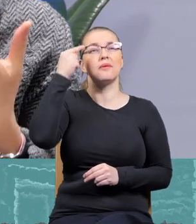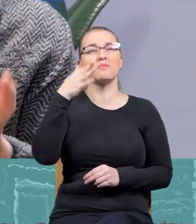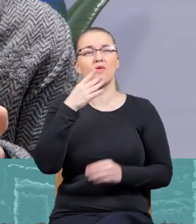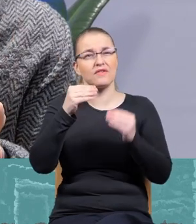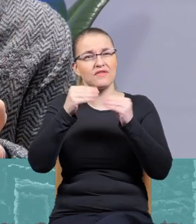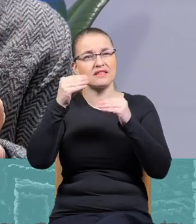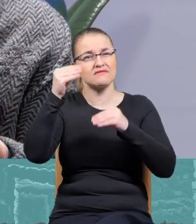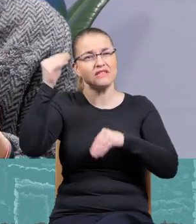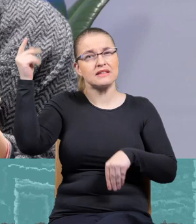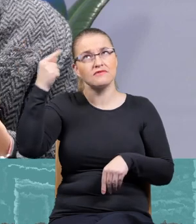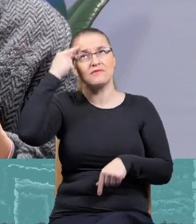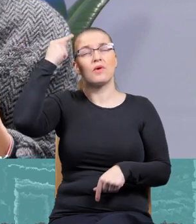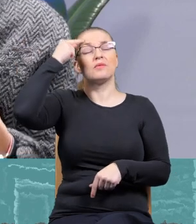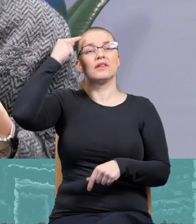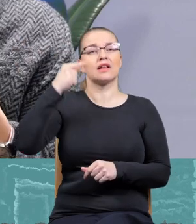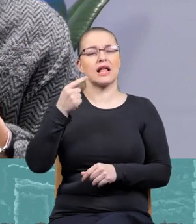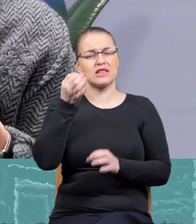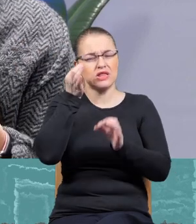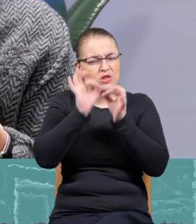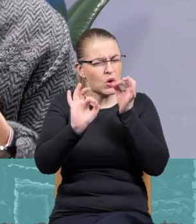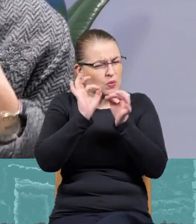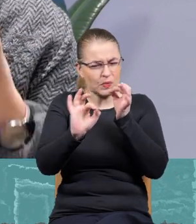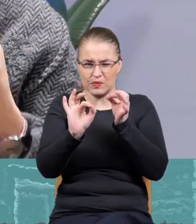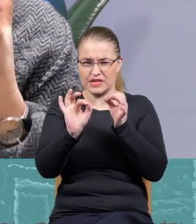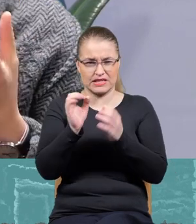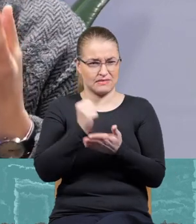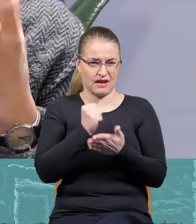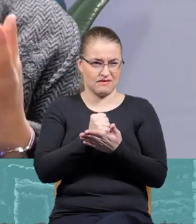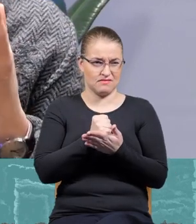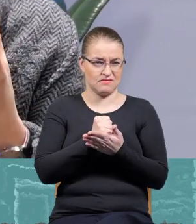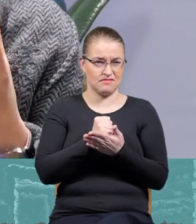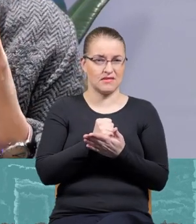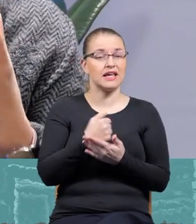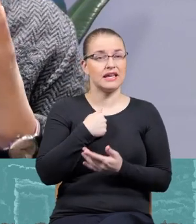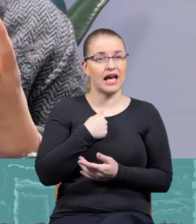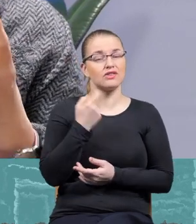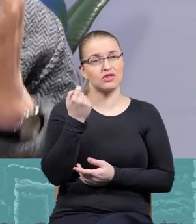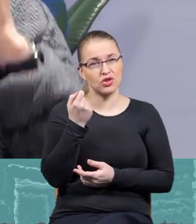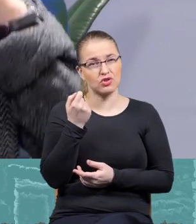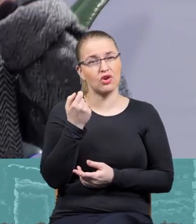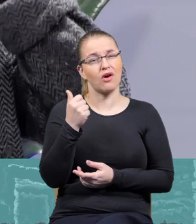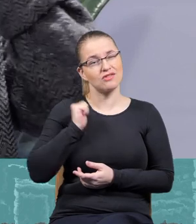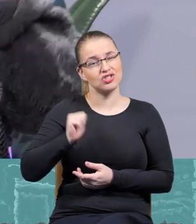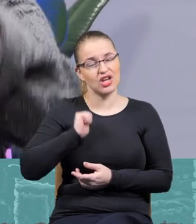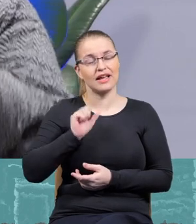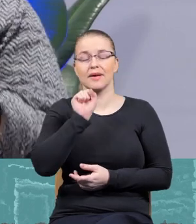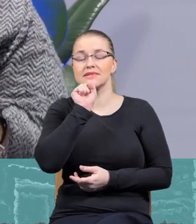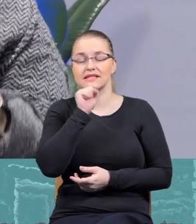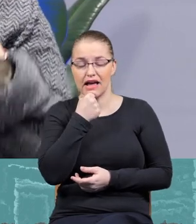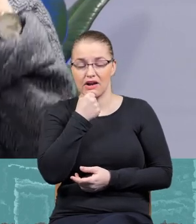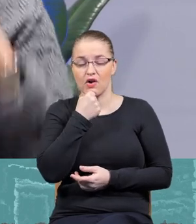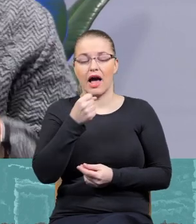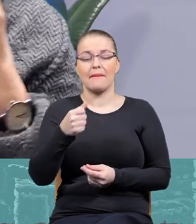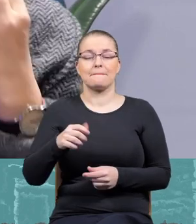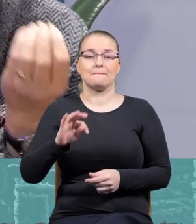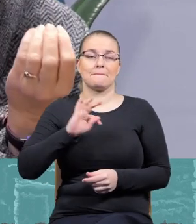się przypomina i to właśnie takich detalicznych rzeczy. W jakimś sensie czekam na taką starość, żeby mi ta pamięć wróciła i